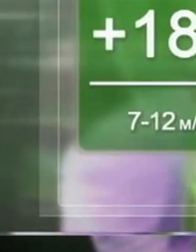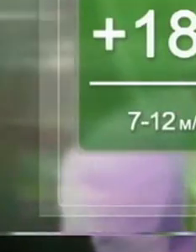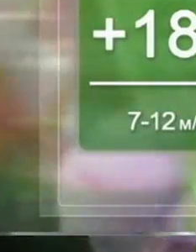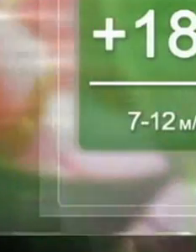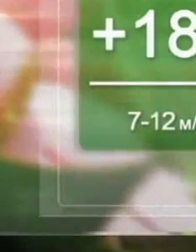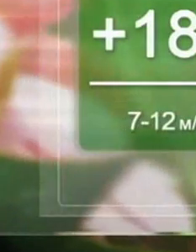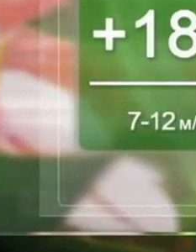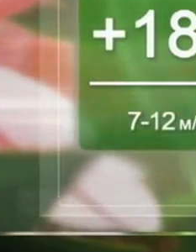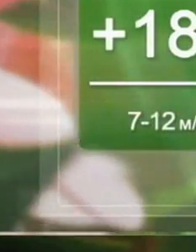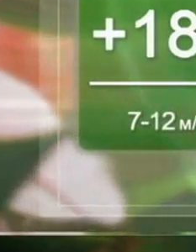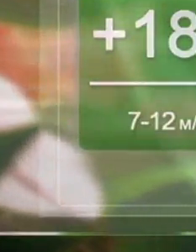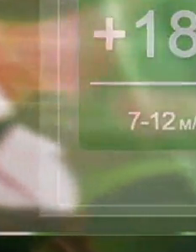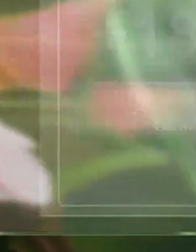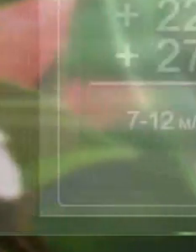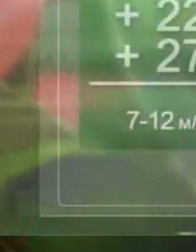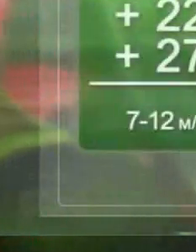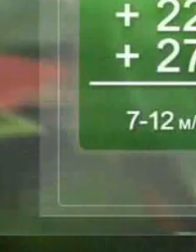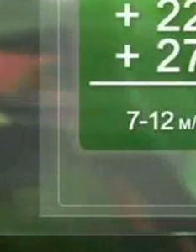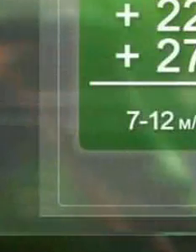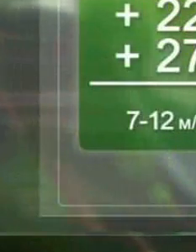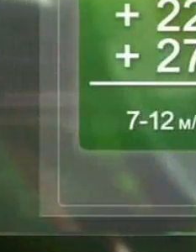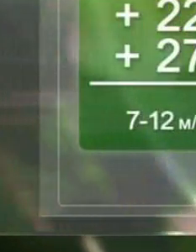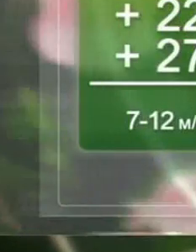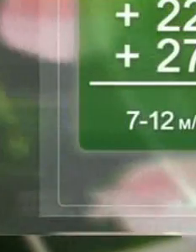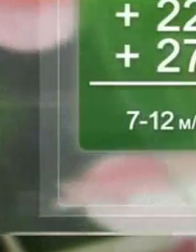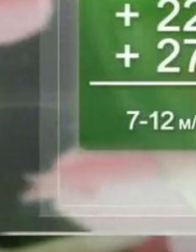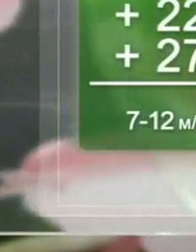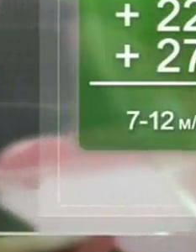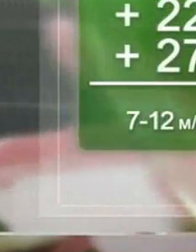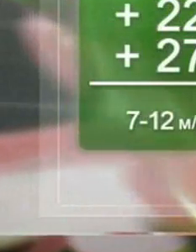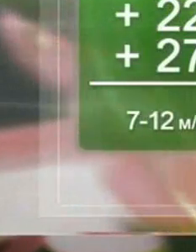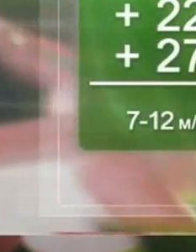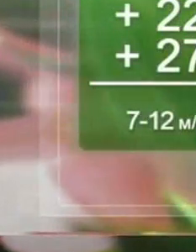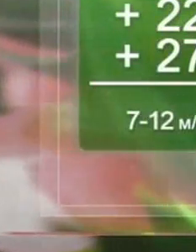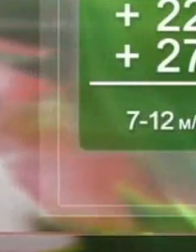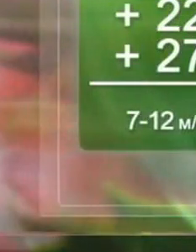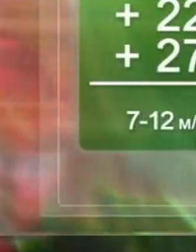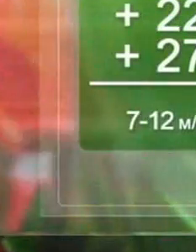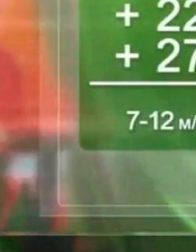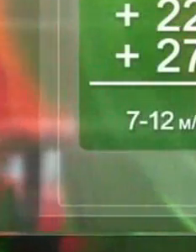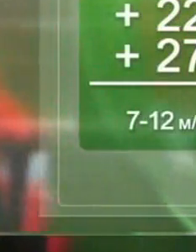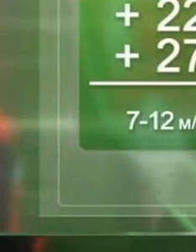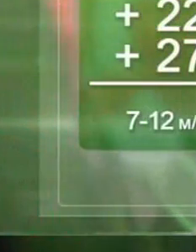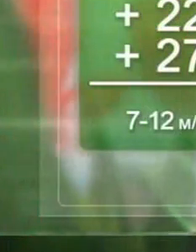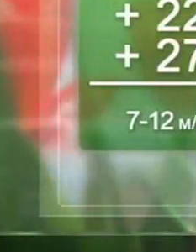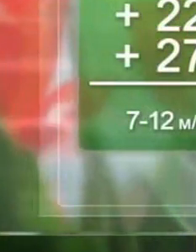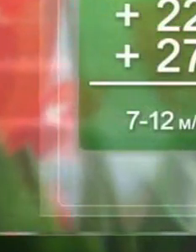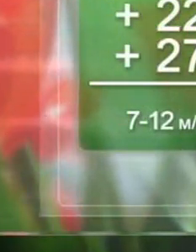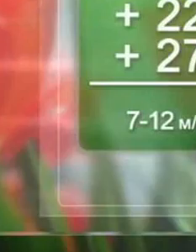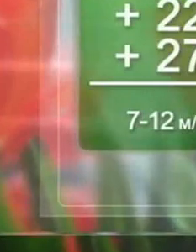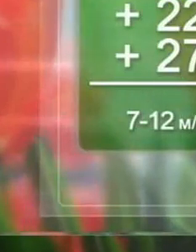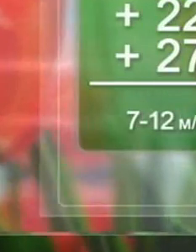18-20 градусів, вище нуля в день. 12 та 13 липня на Хмельниччині вночі без істотних опадів. В день можливий